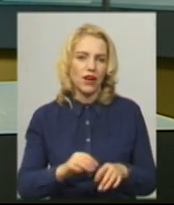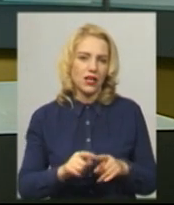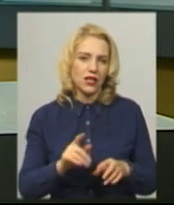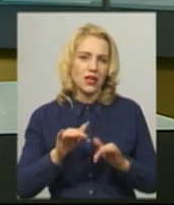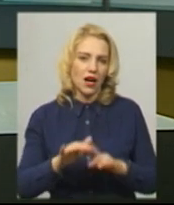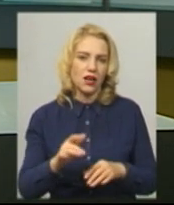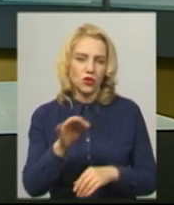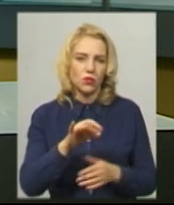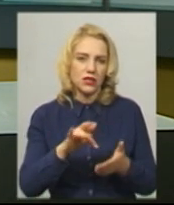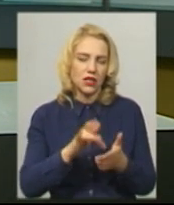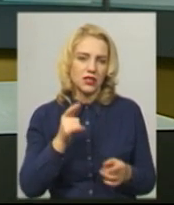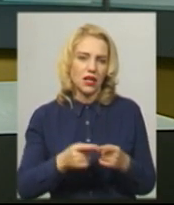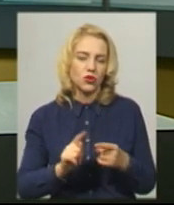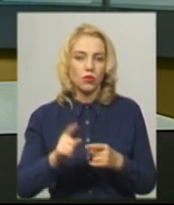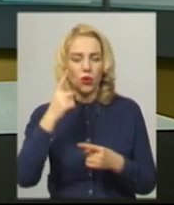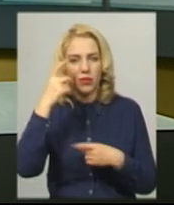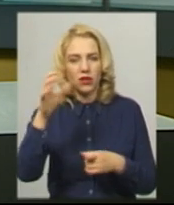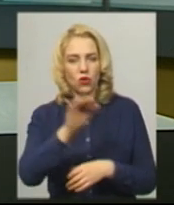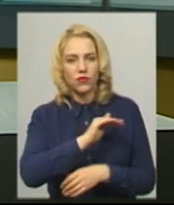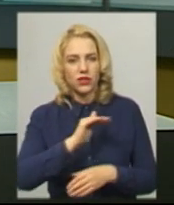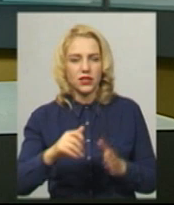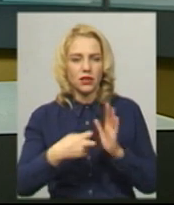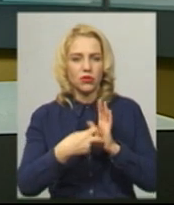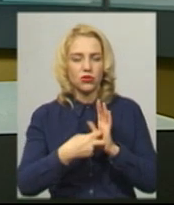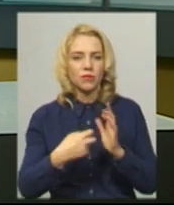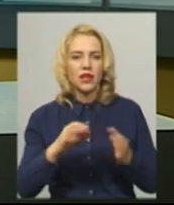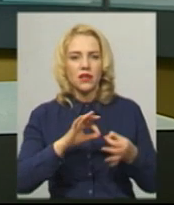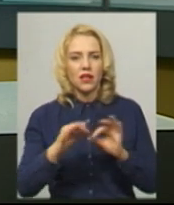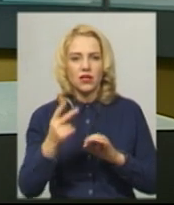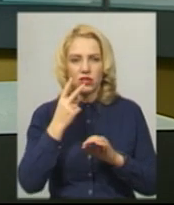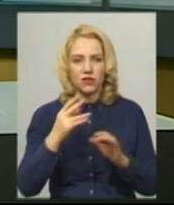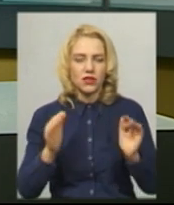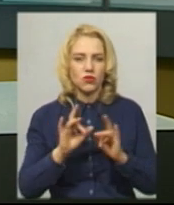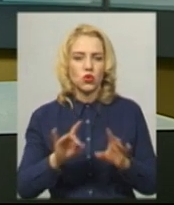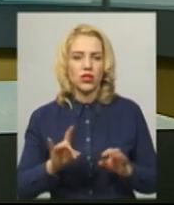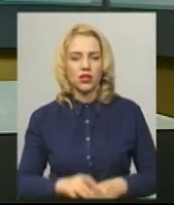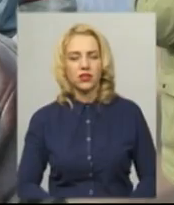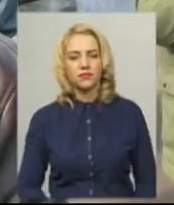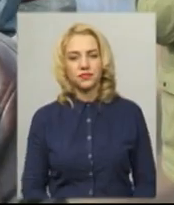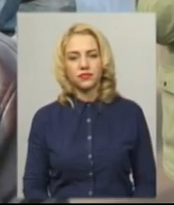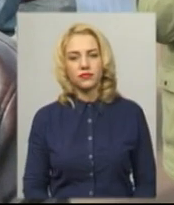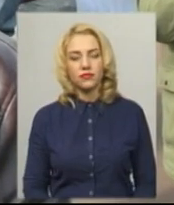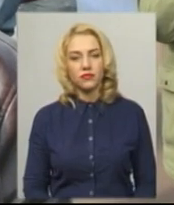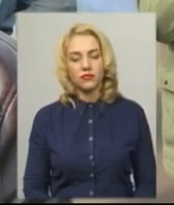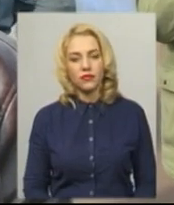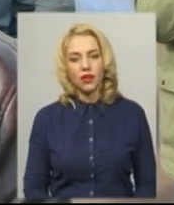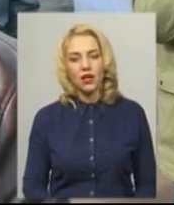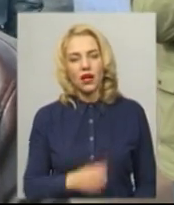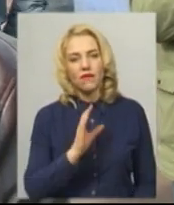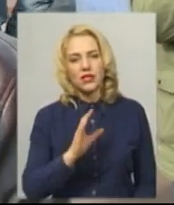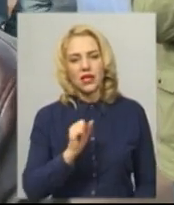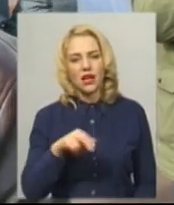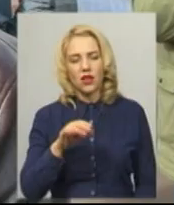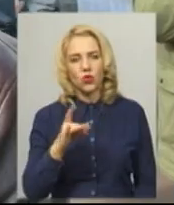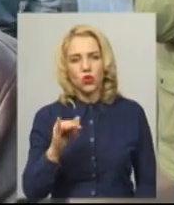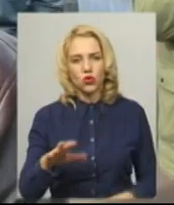обласного центру організатори попередили офіційним листом. Детальніше в сюжеті Діани Колесник. Василь Андрушко,